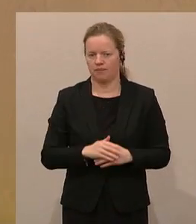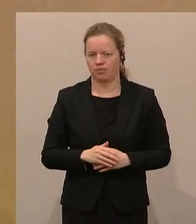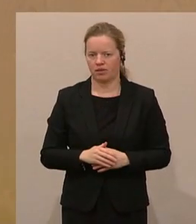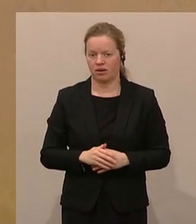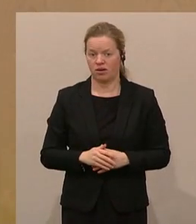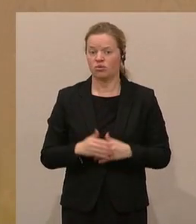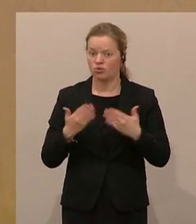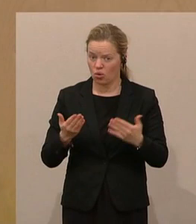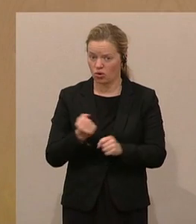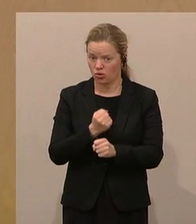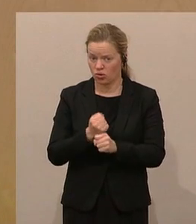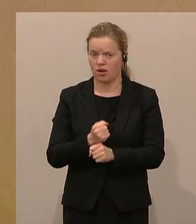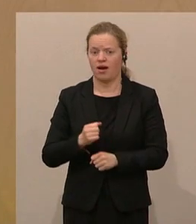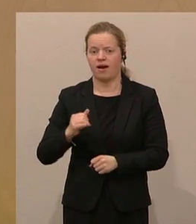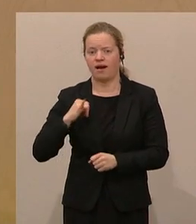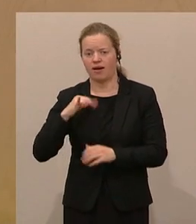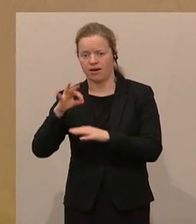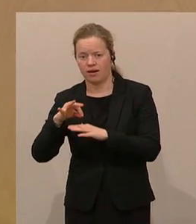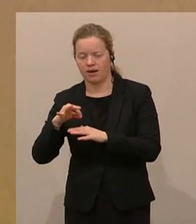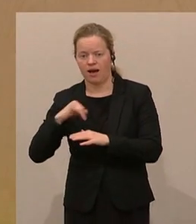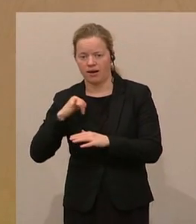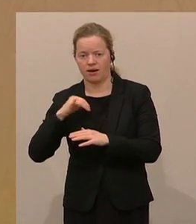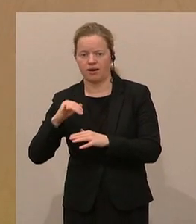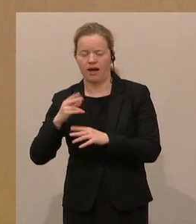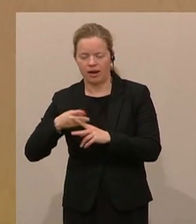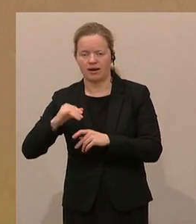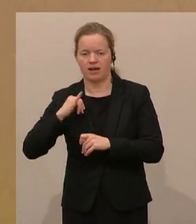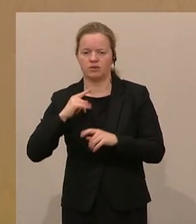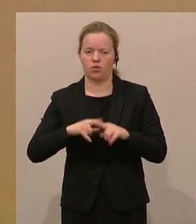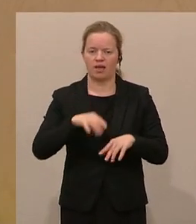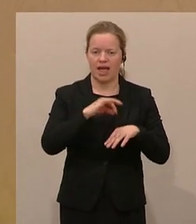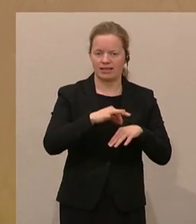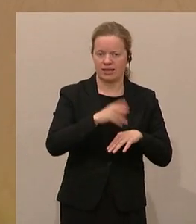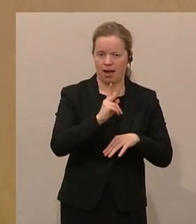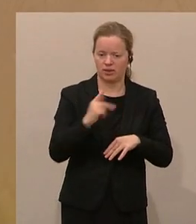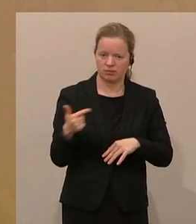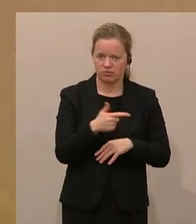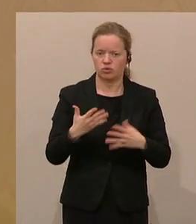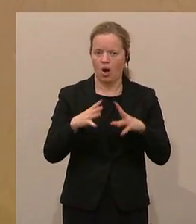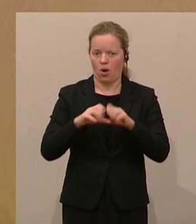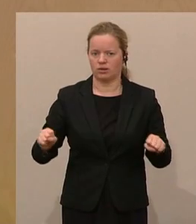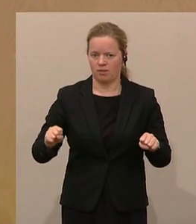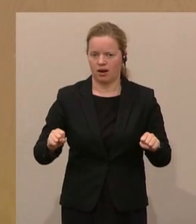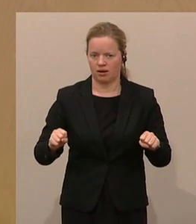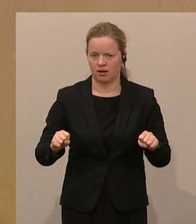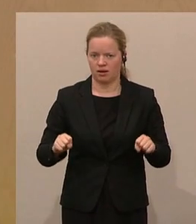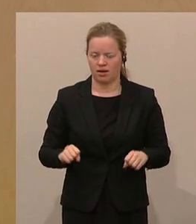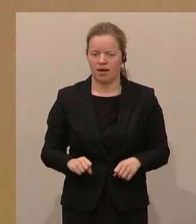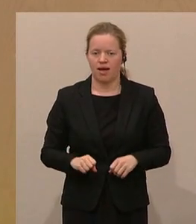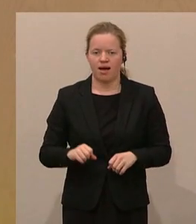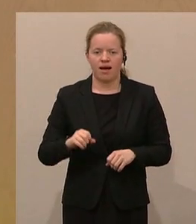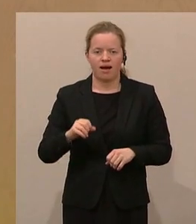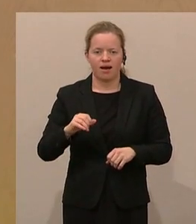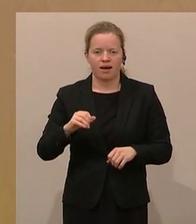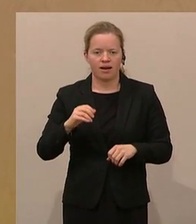ihre Verträge abschließen. Und deswegen will mein Antrag, dass dann, wenn die kassenärztliche